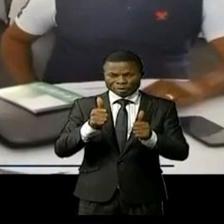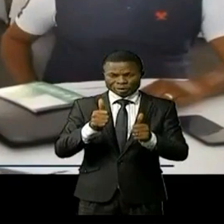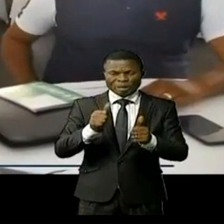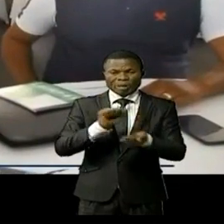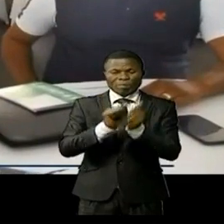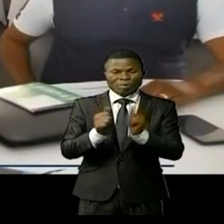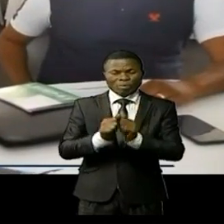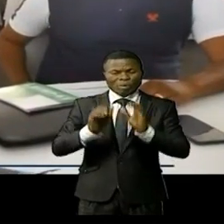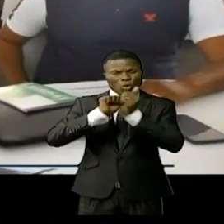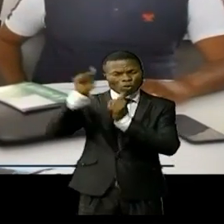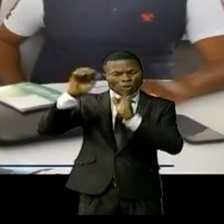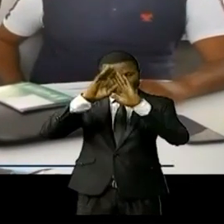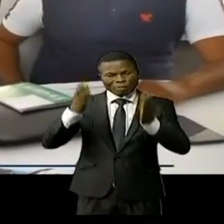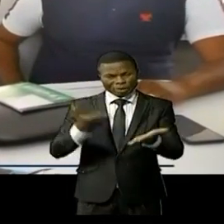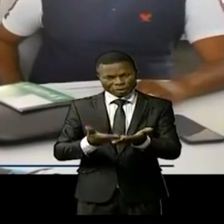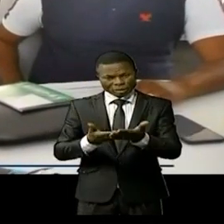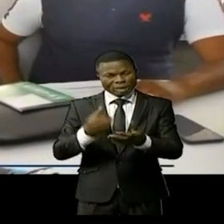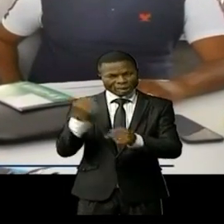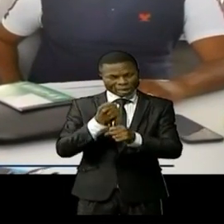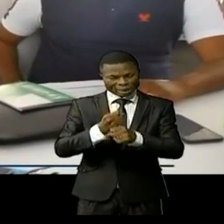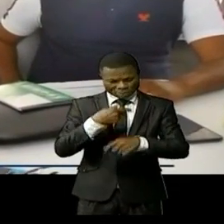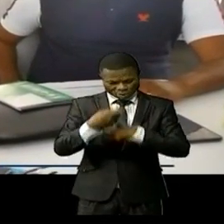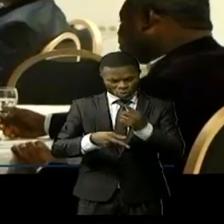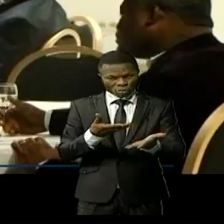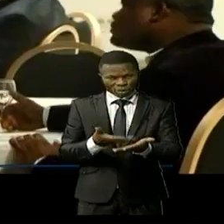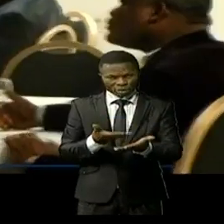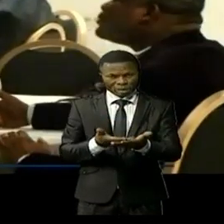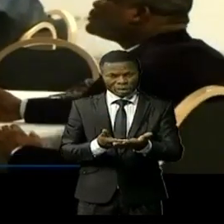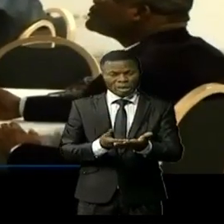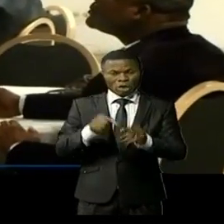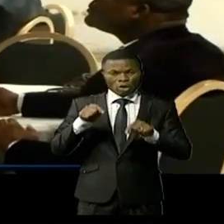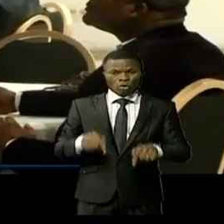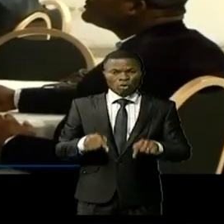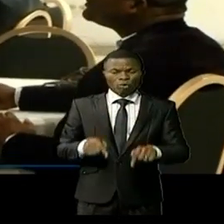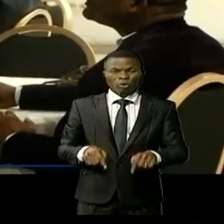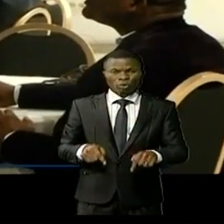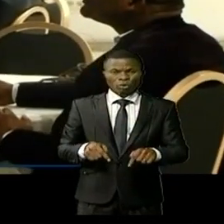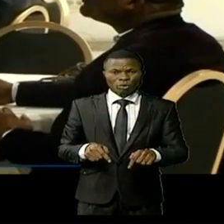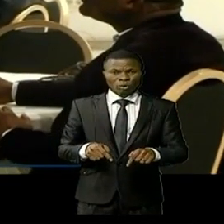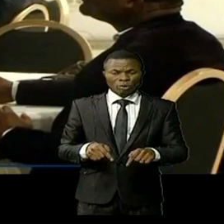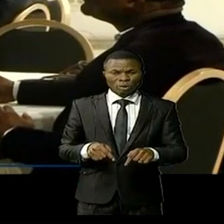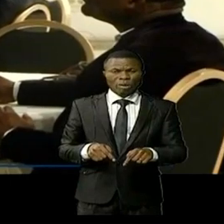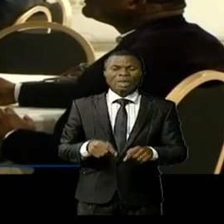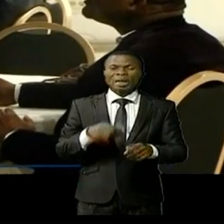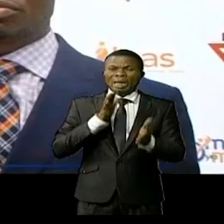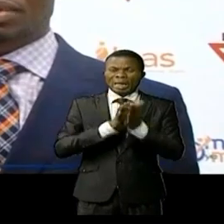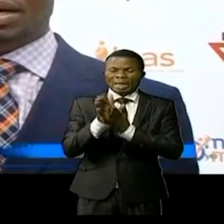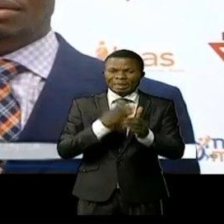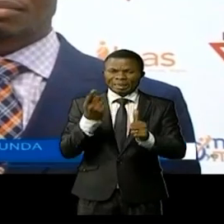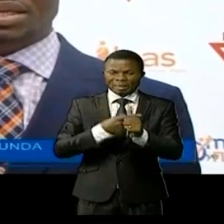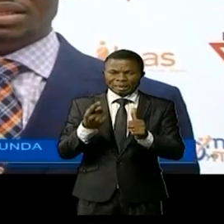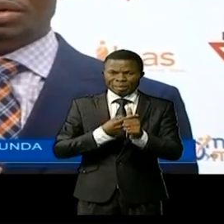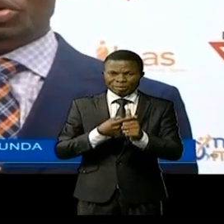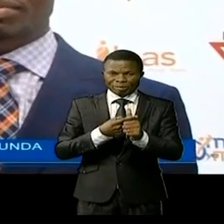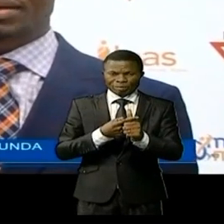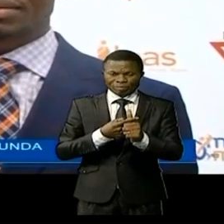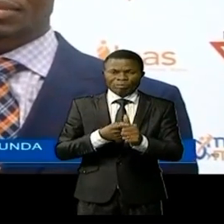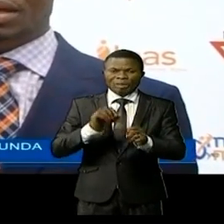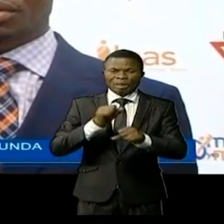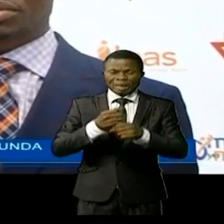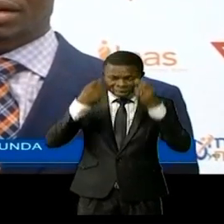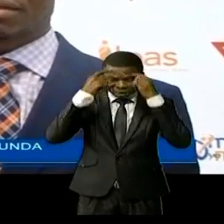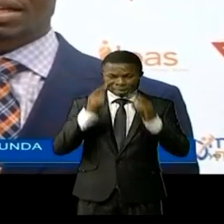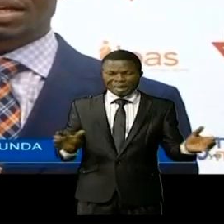c'est le travail qui est en train de se faire maintenant donc aujourd'hui il va s'agir essentiellement de pouvoir mettre en commun